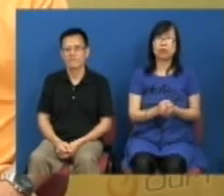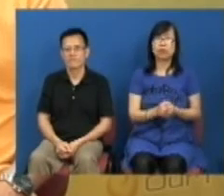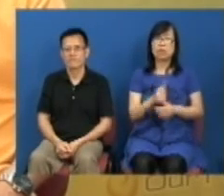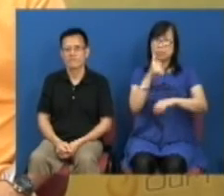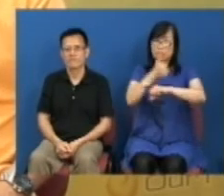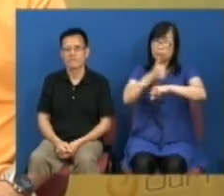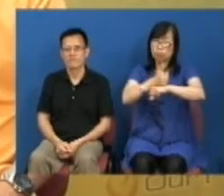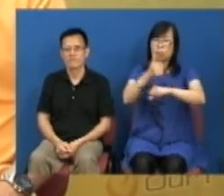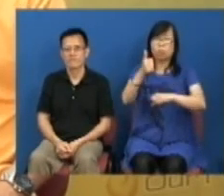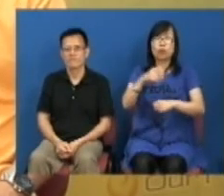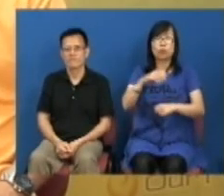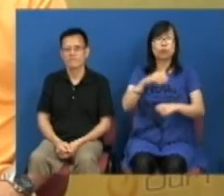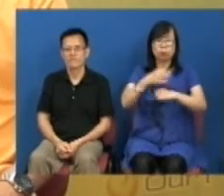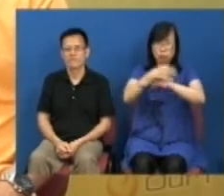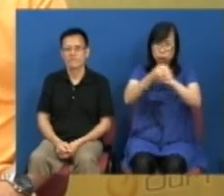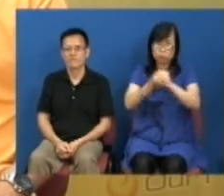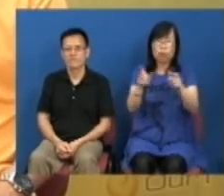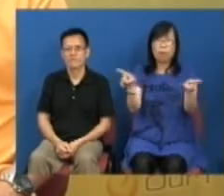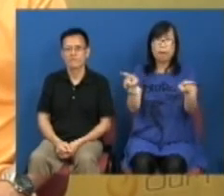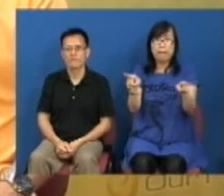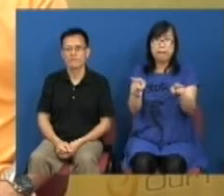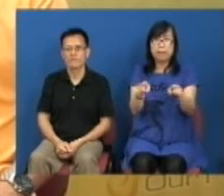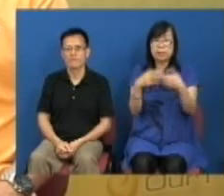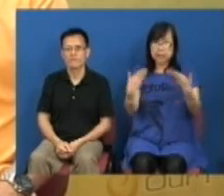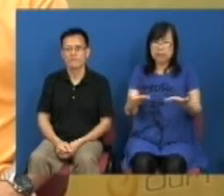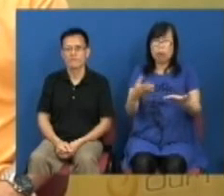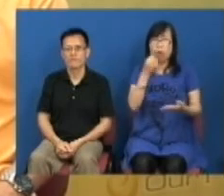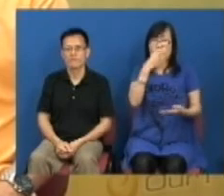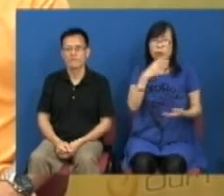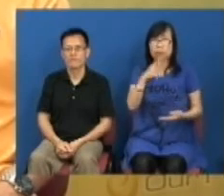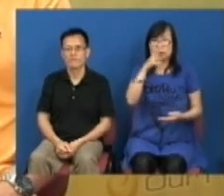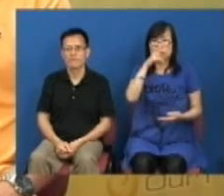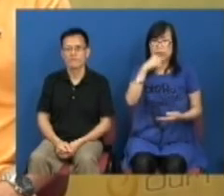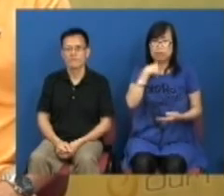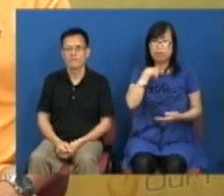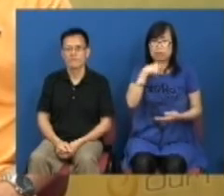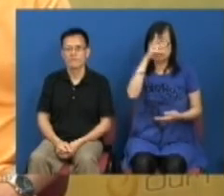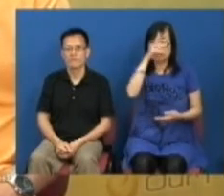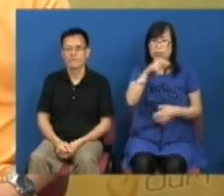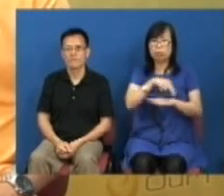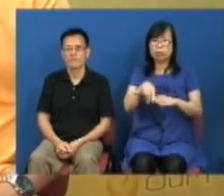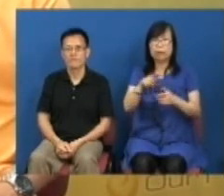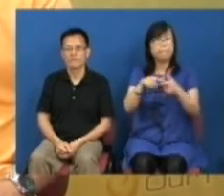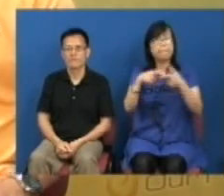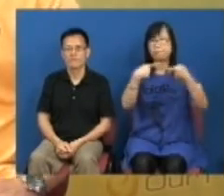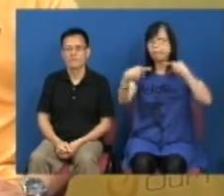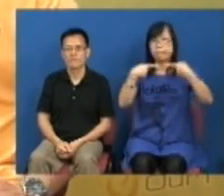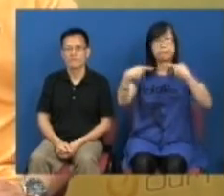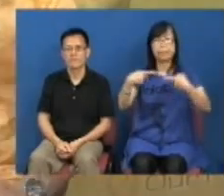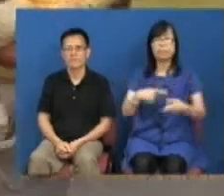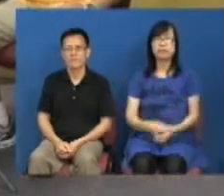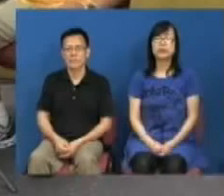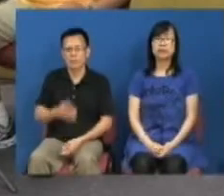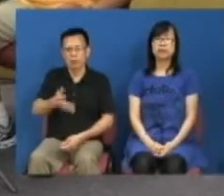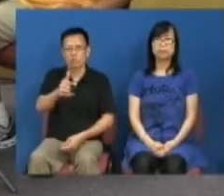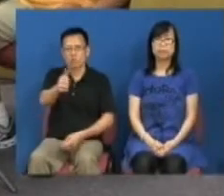齐名的一个国际城市匹配香港现在的政治制度和我们的经济制度是不匹配的好 谢谢